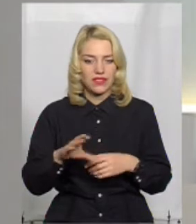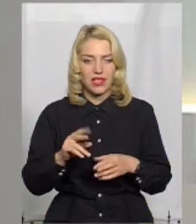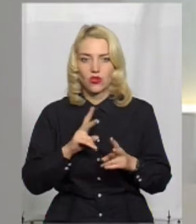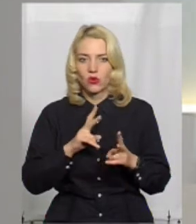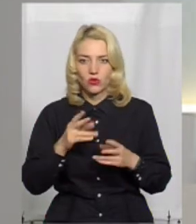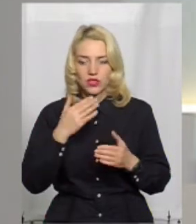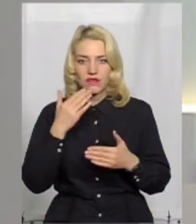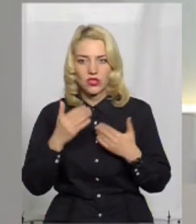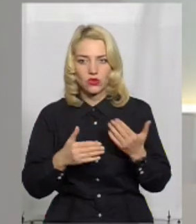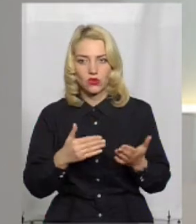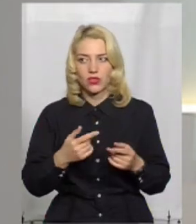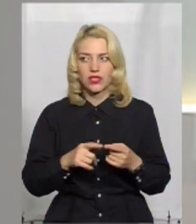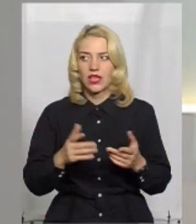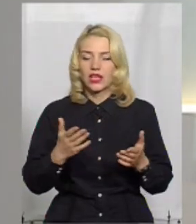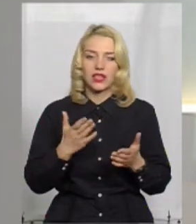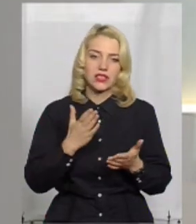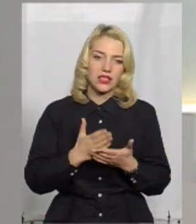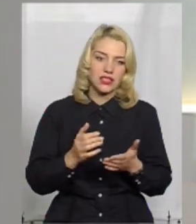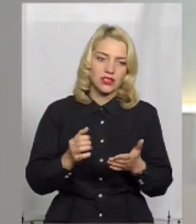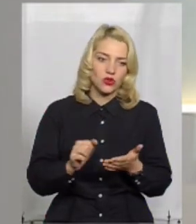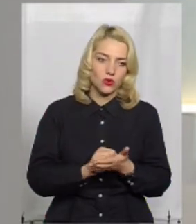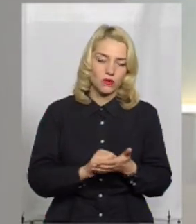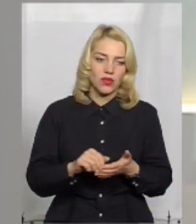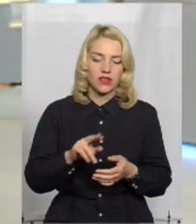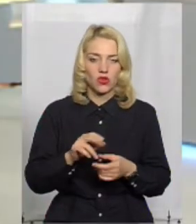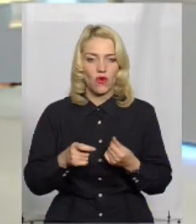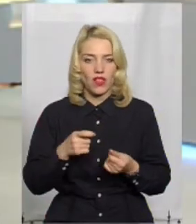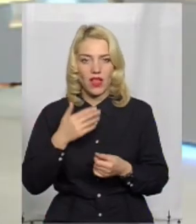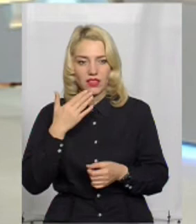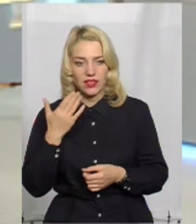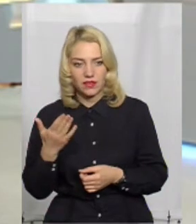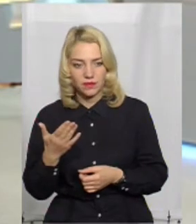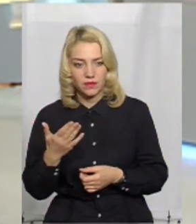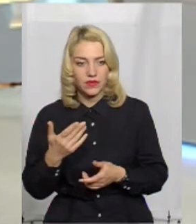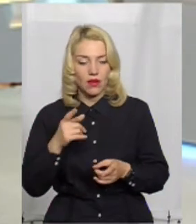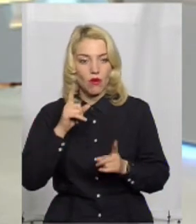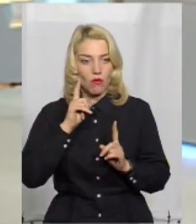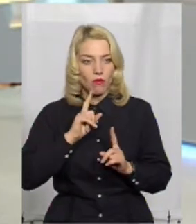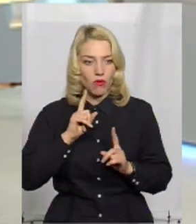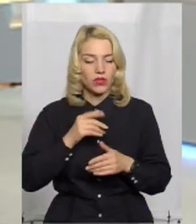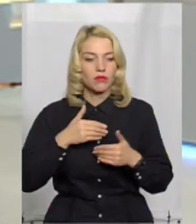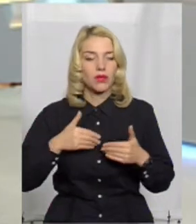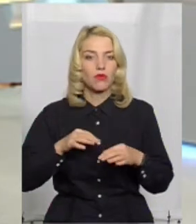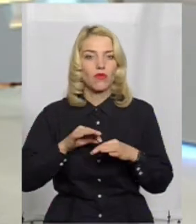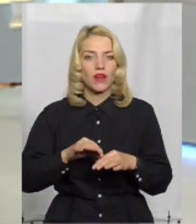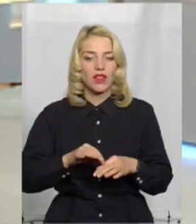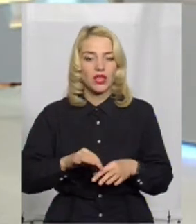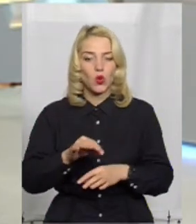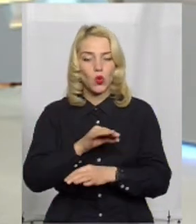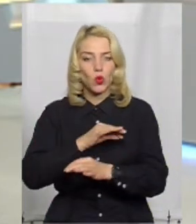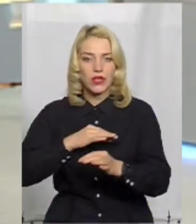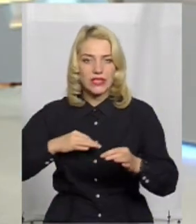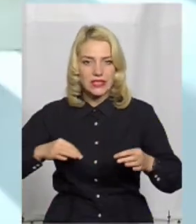Вже є якийсь документ, з яким ми зверталися до влади? Ну, поки що ми провели круглий стіл